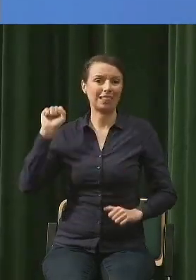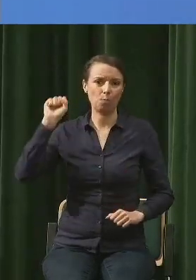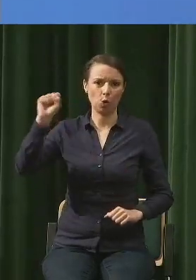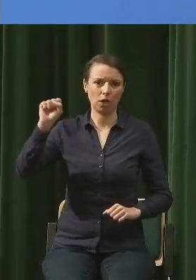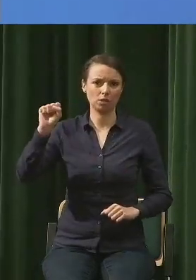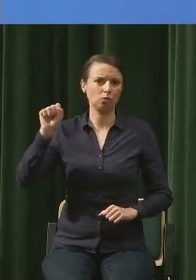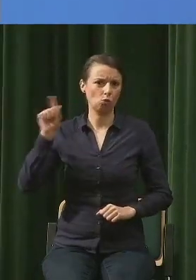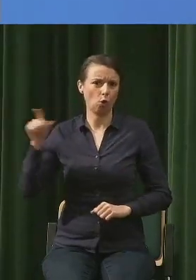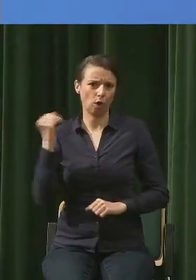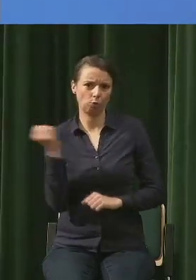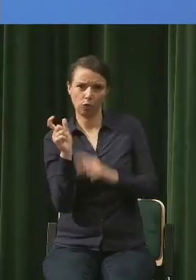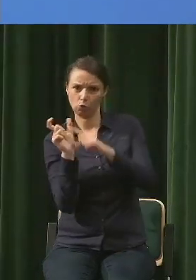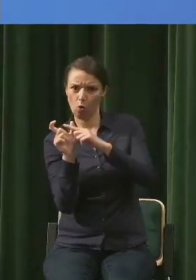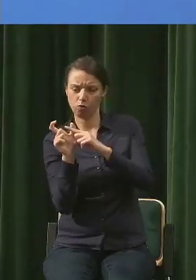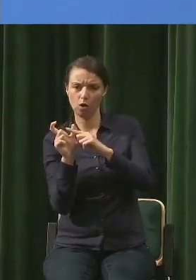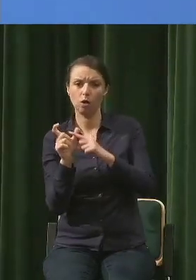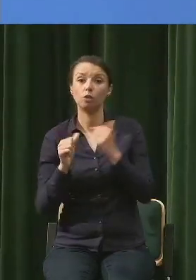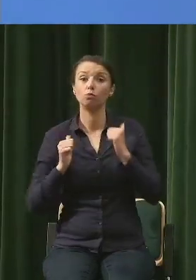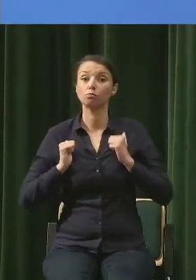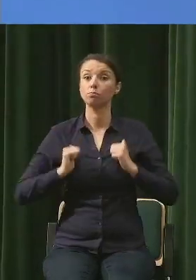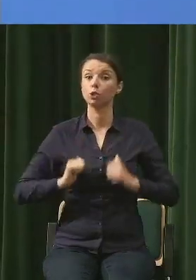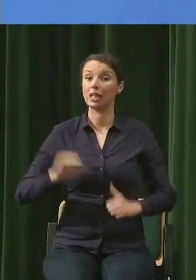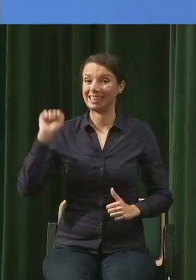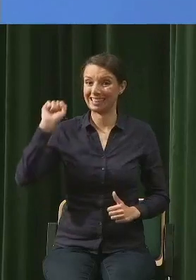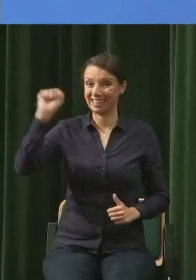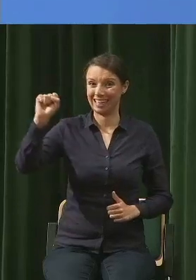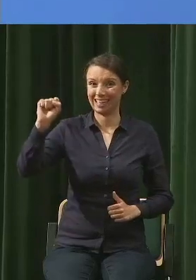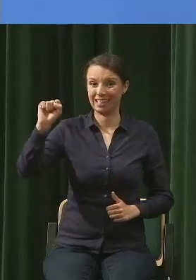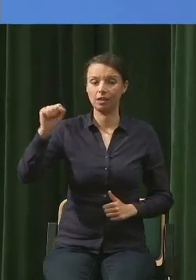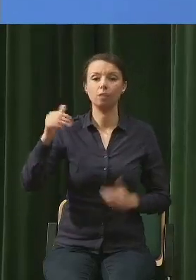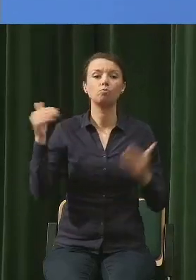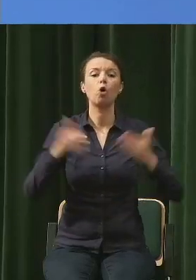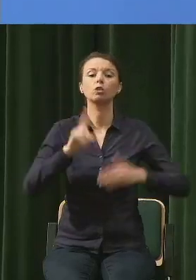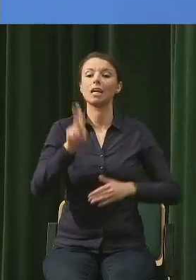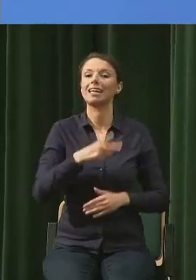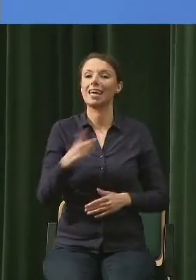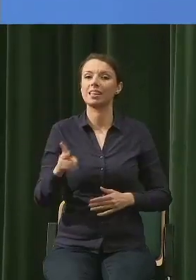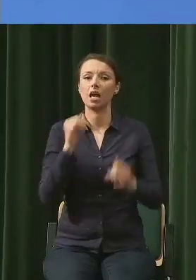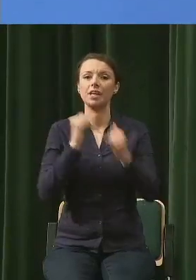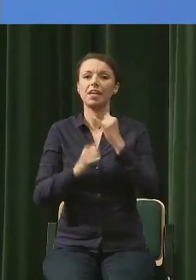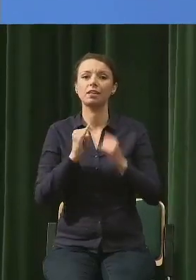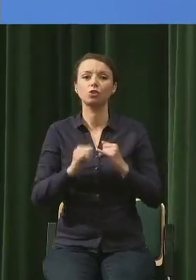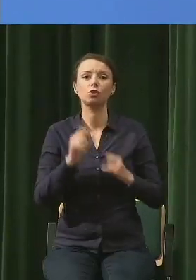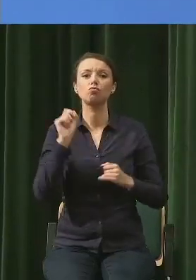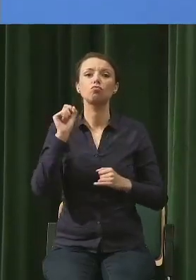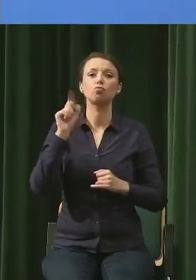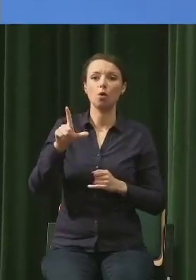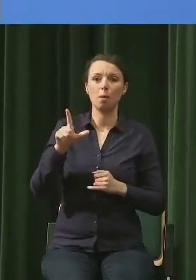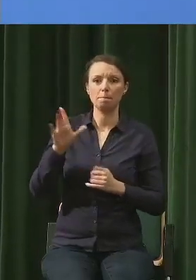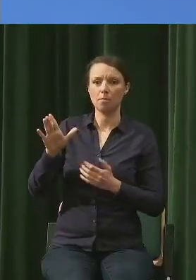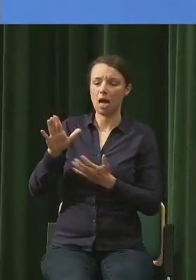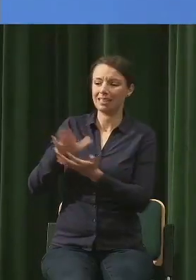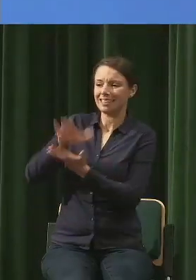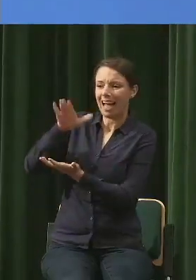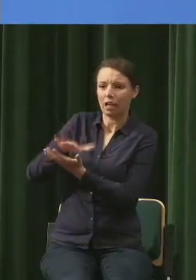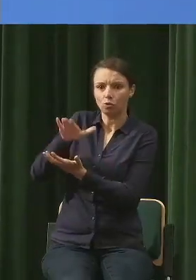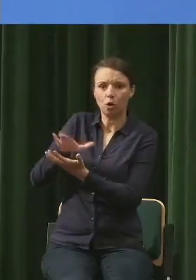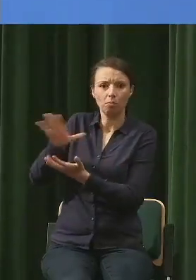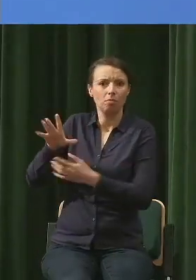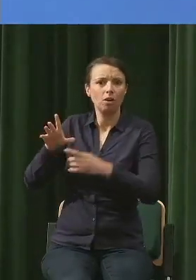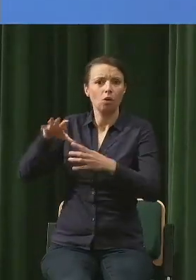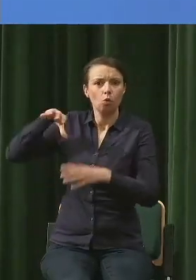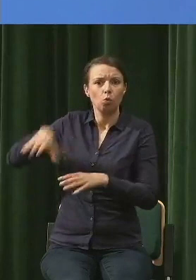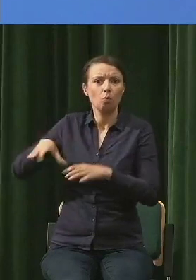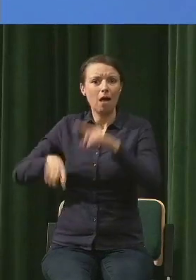możliwa tylko wtedy, kiedy właśnie są zasoby naturalne. Więc jakby